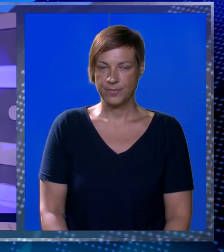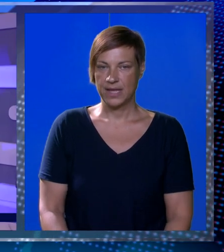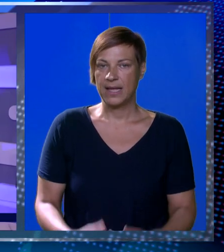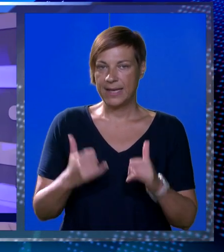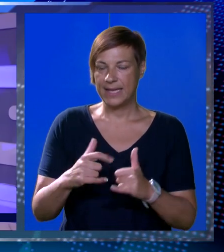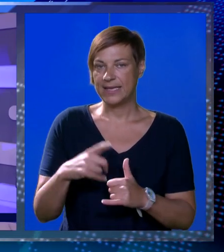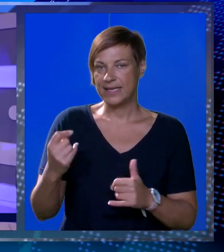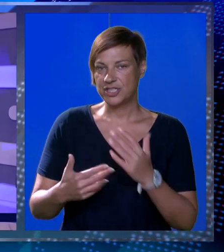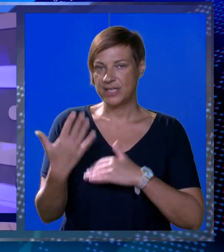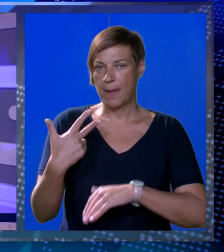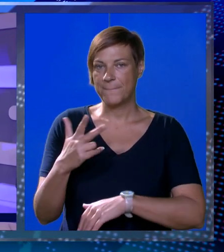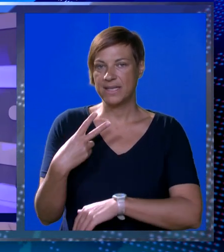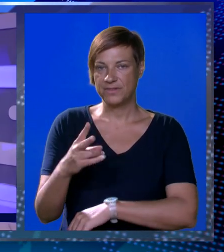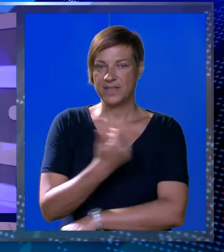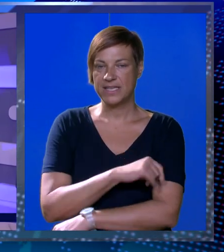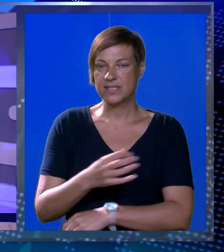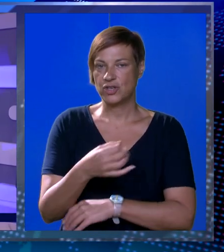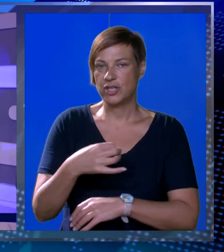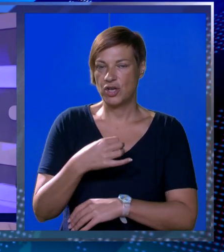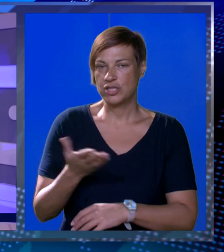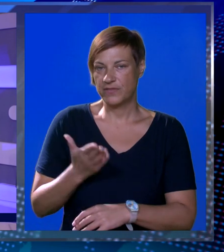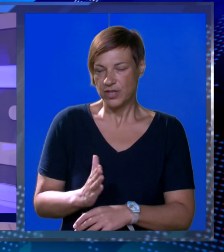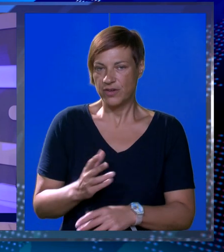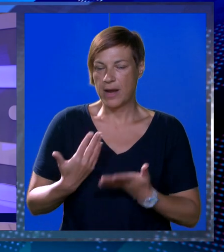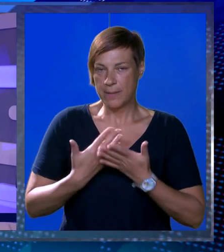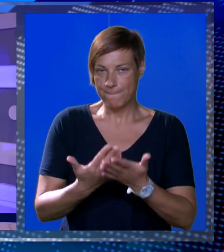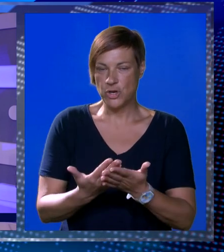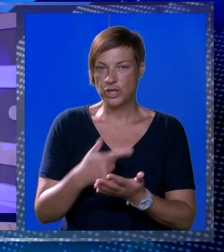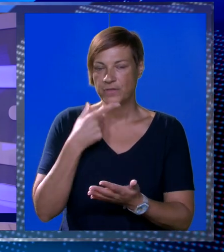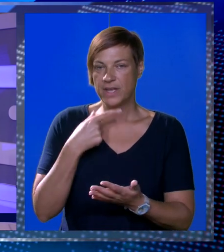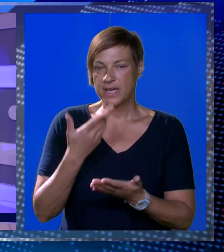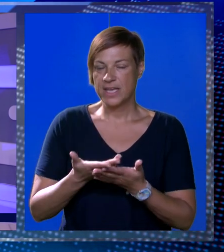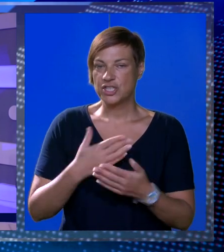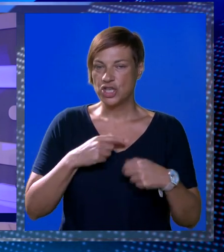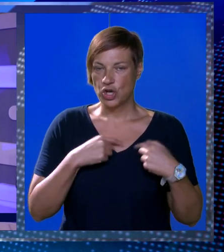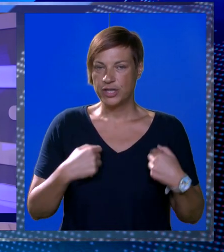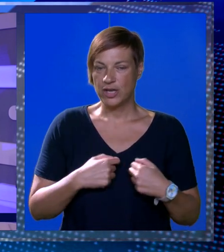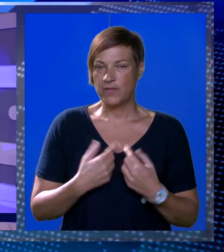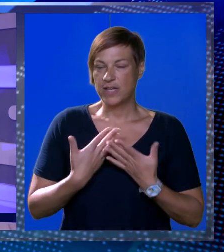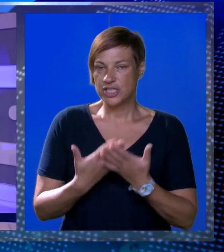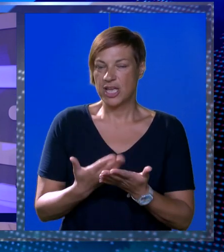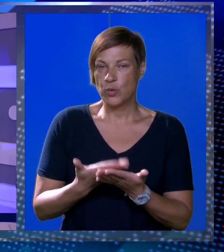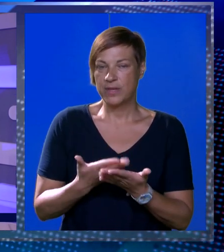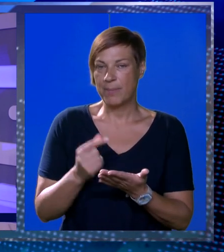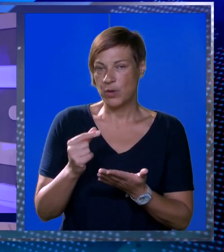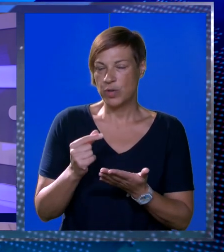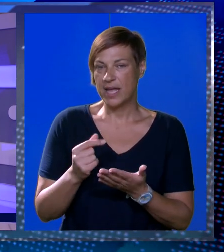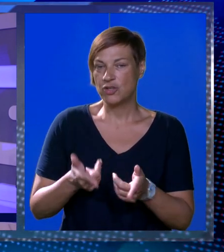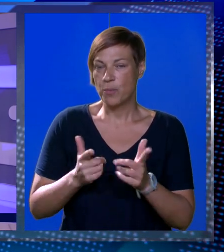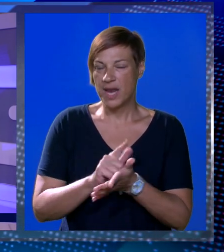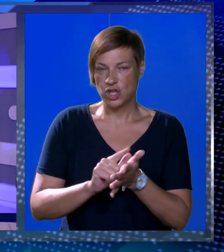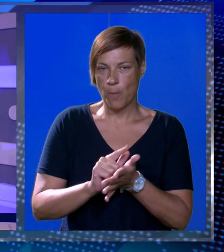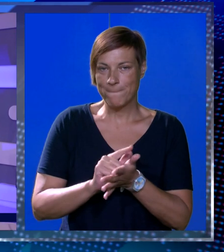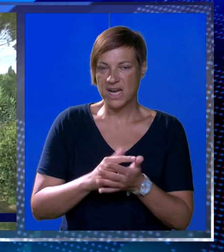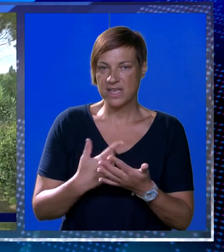Na današnji je dan prije 32 godine osnovan odred naoružanih brodova. Riječ je o dragovoljačkoj postrojbi utemeljenoj u kratkom